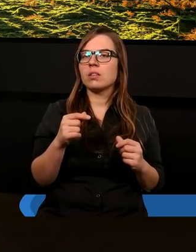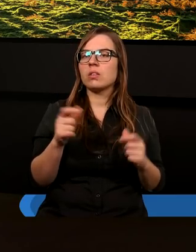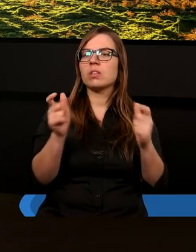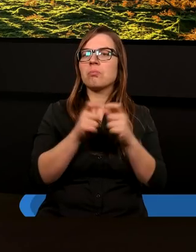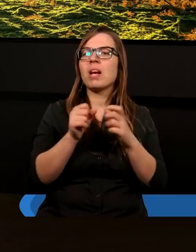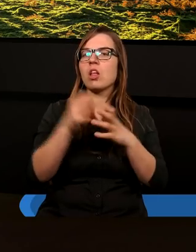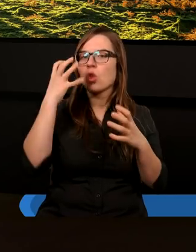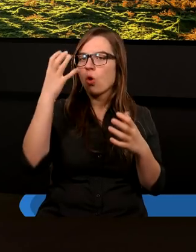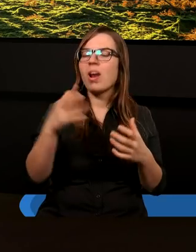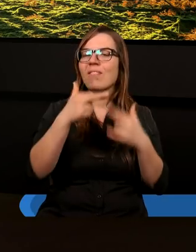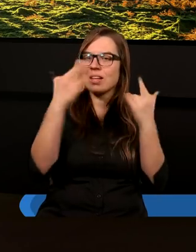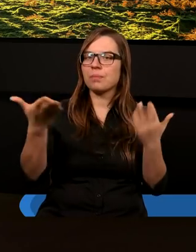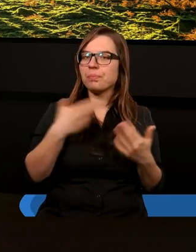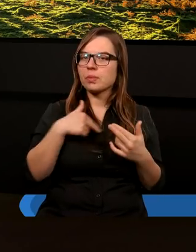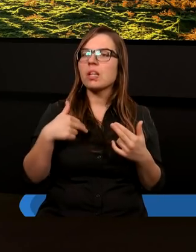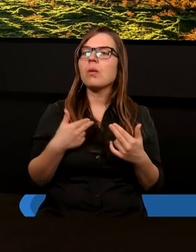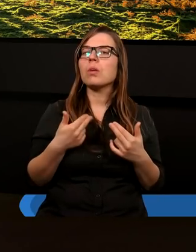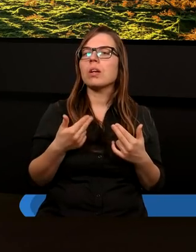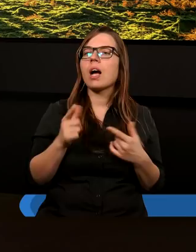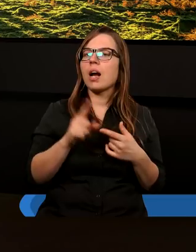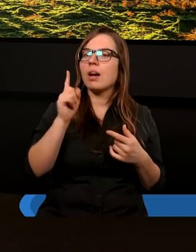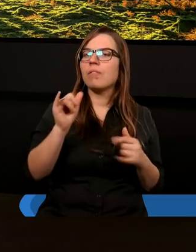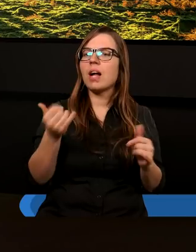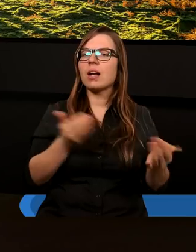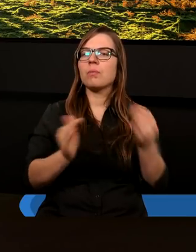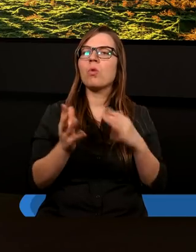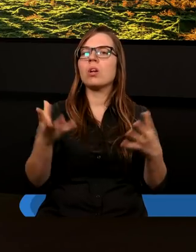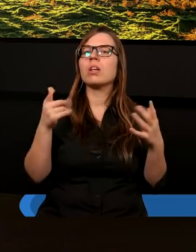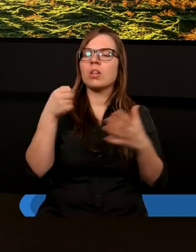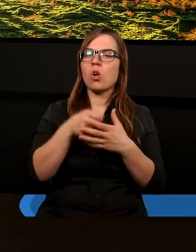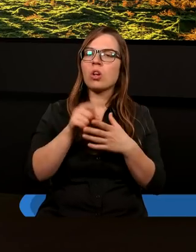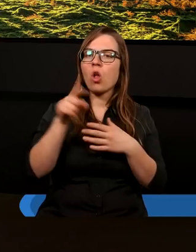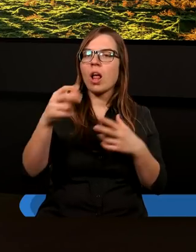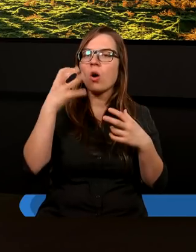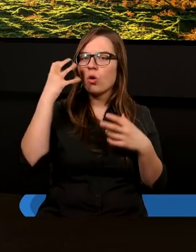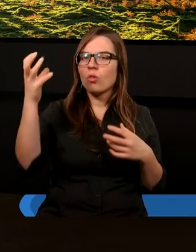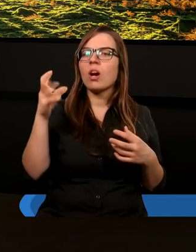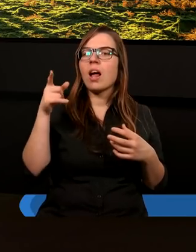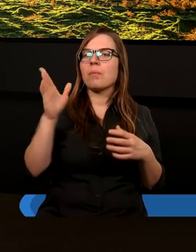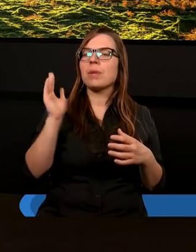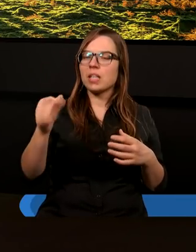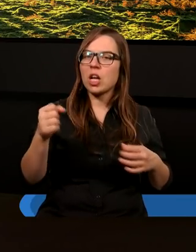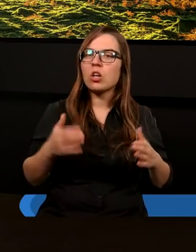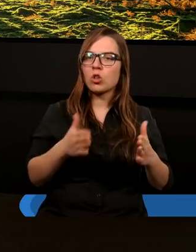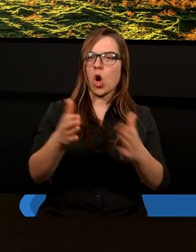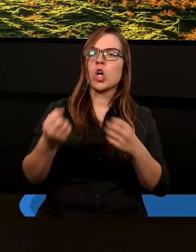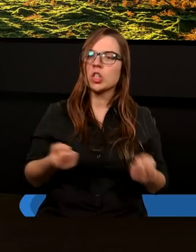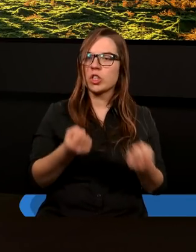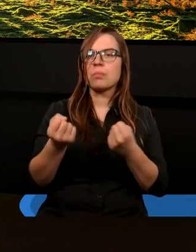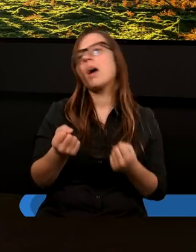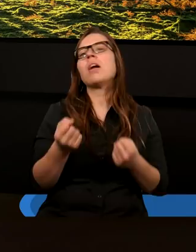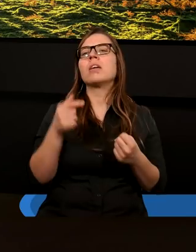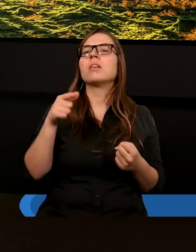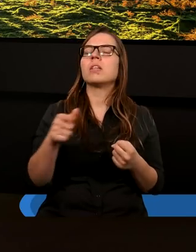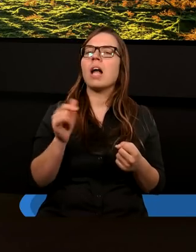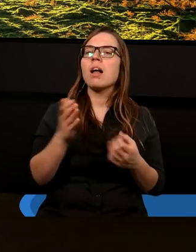bilet do Królestwa Niebieskiego, ale w jaki sposób dotrzemy do tego Królestwa Niebieskiego, czy będziemy się tej drogi trzymali, w dużej